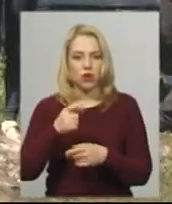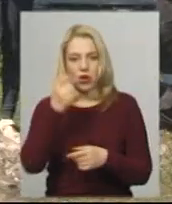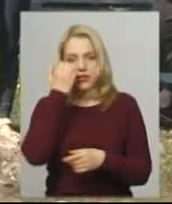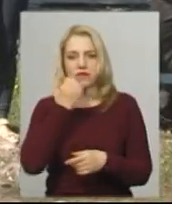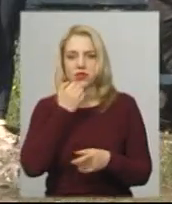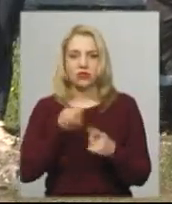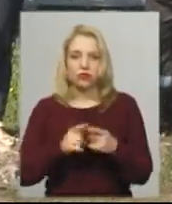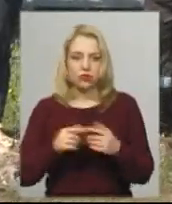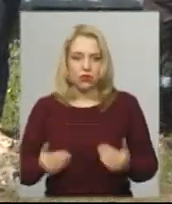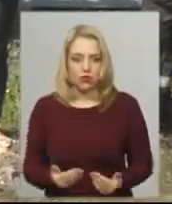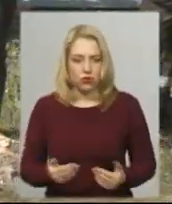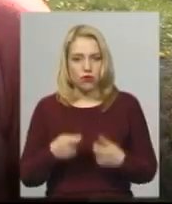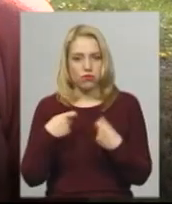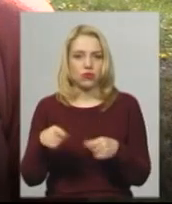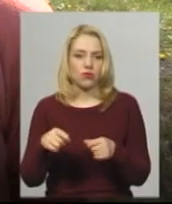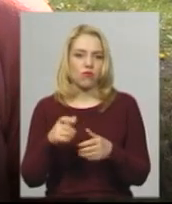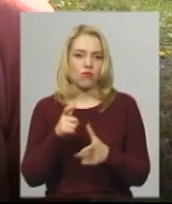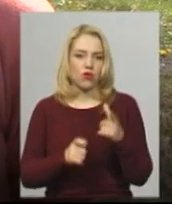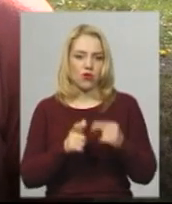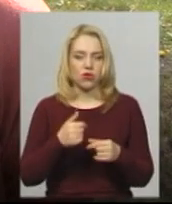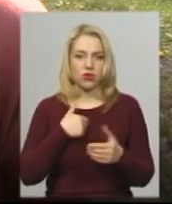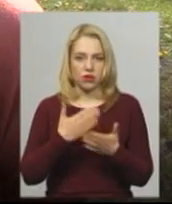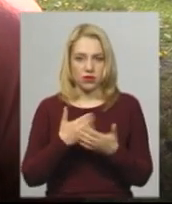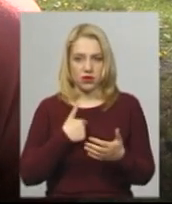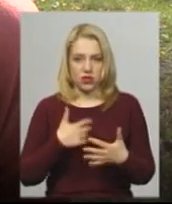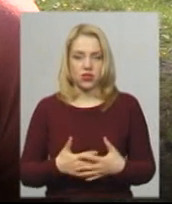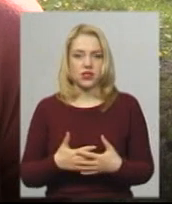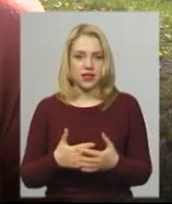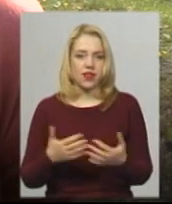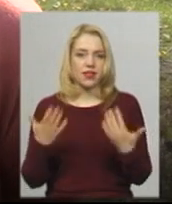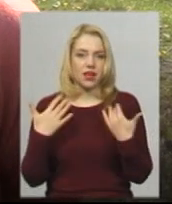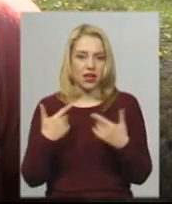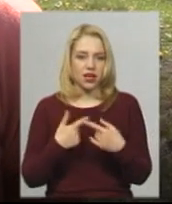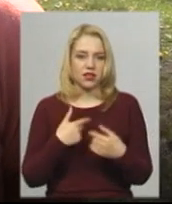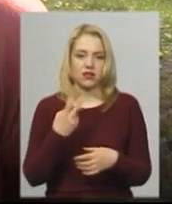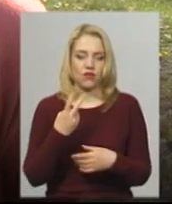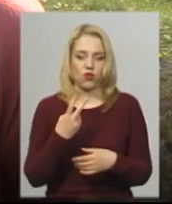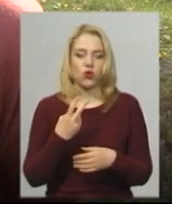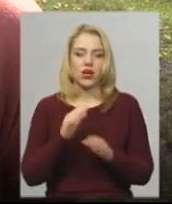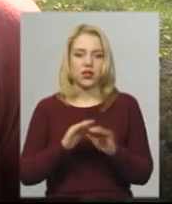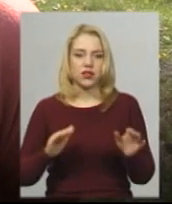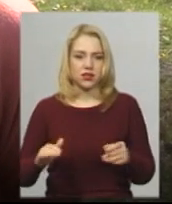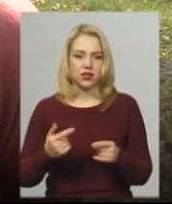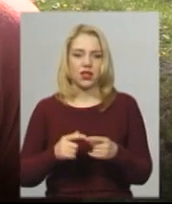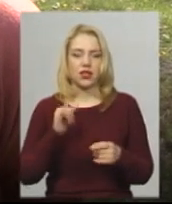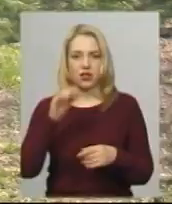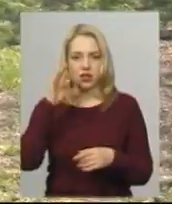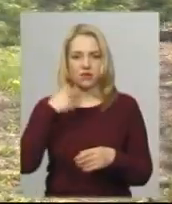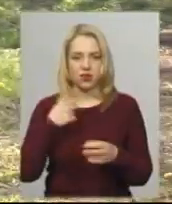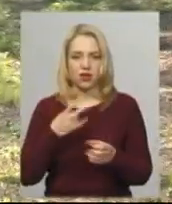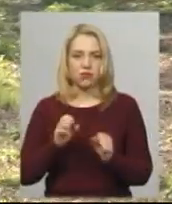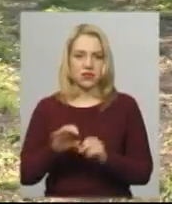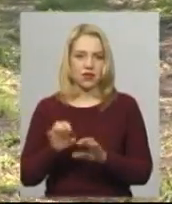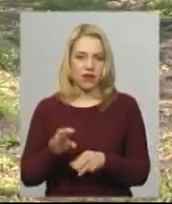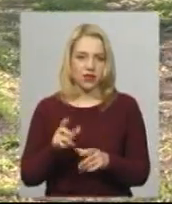продажу молока, бо іншої роботи в селі немає. Як я зараз в декреті, ніхто не працює, чоловік, ні я, двоє дітей. Мені треба здавати молоко.